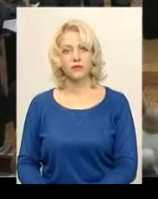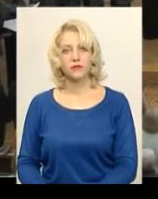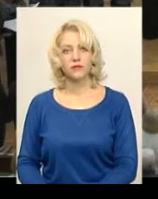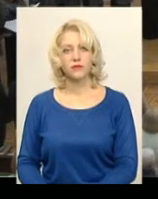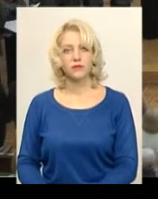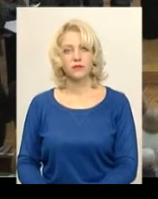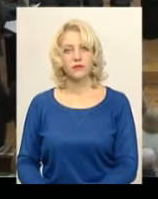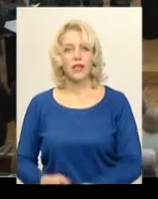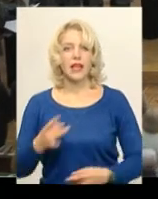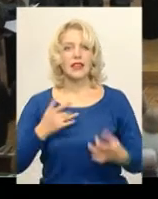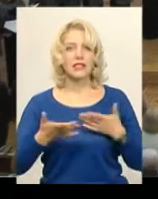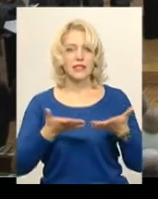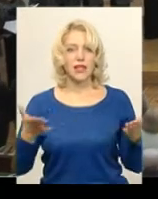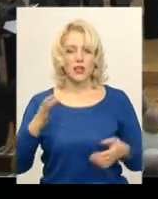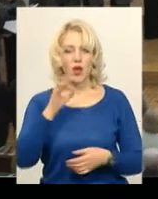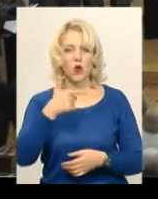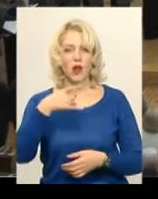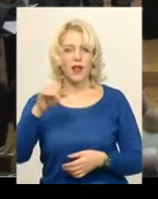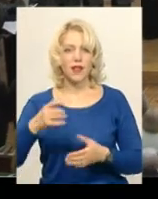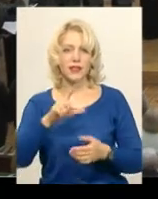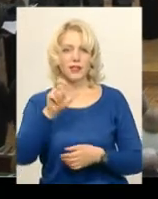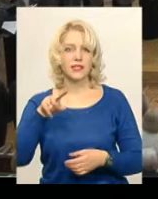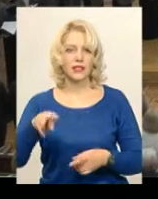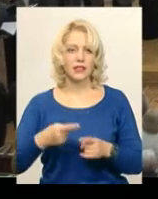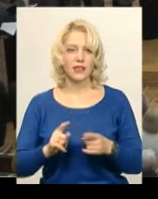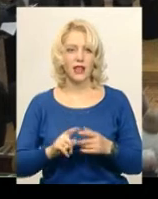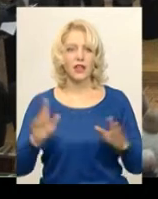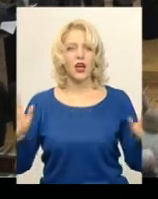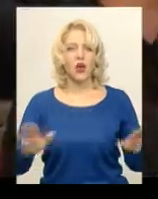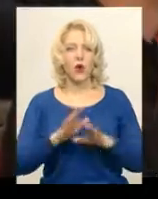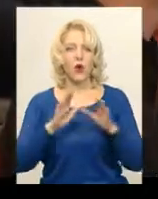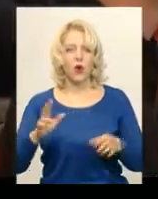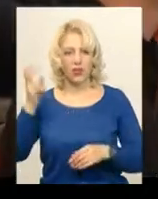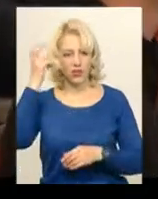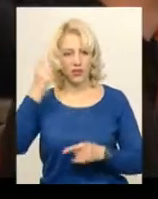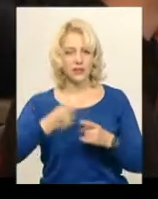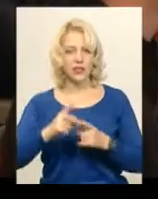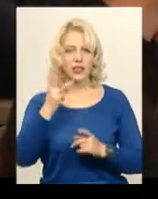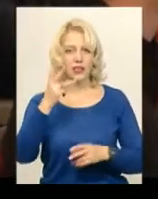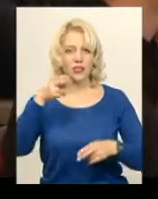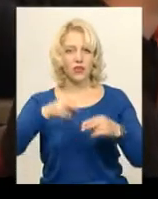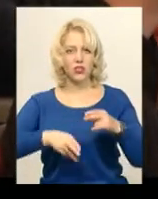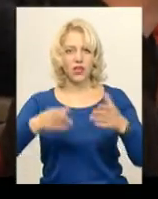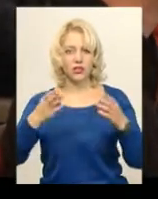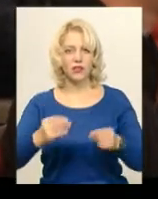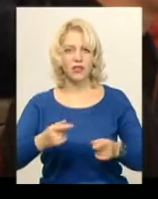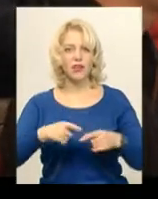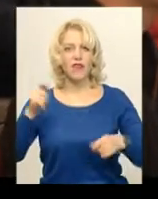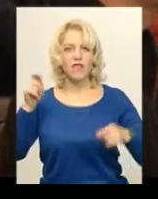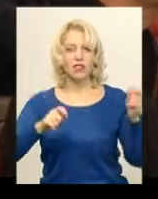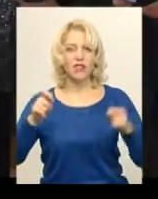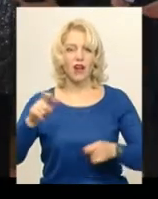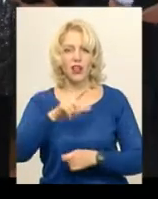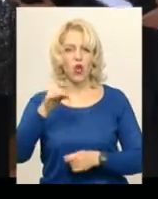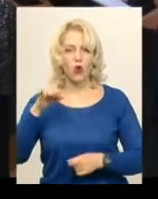На сцені органної зали Хмельницької обласної флармонії «Камерний хор Київ» – це третій завершальний день фестивалю хорової музики